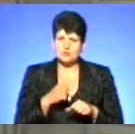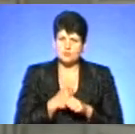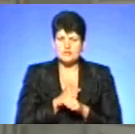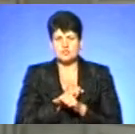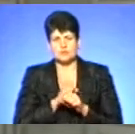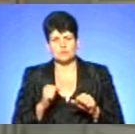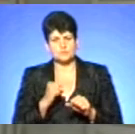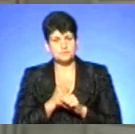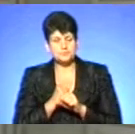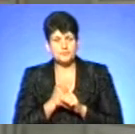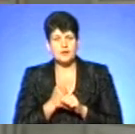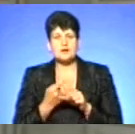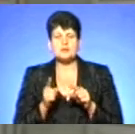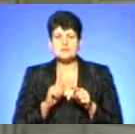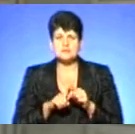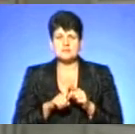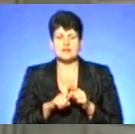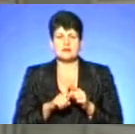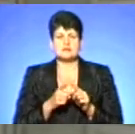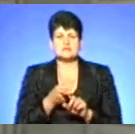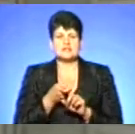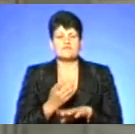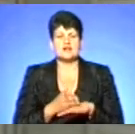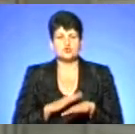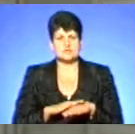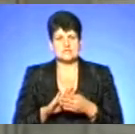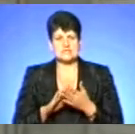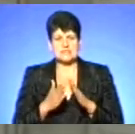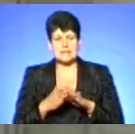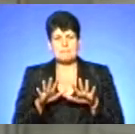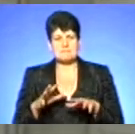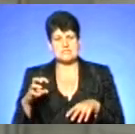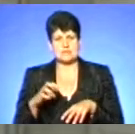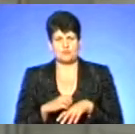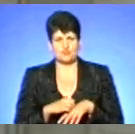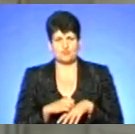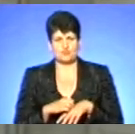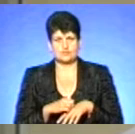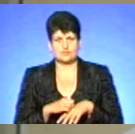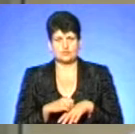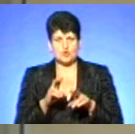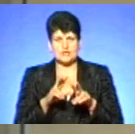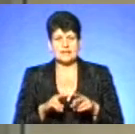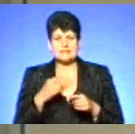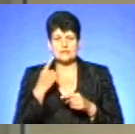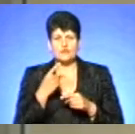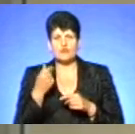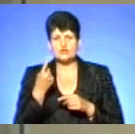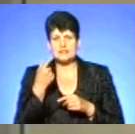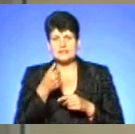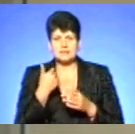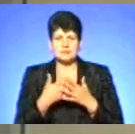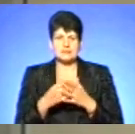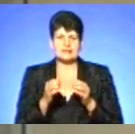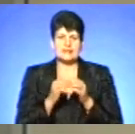не вводити. Насамперед, це залежить від важкості стану пацієнта, від місця укусу. Тут розглядається індивідуально. В рік в Тернопільськ області це в